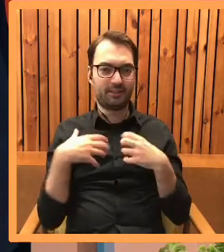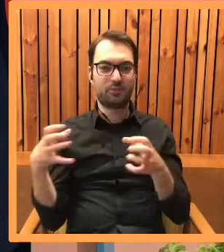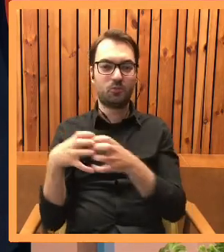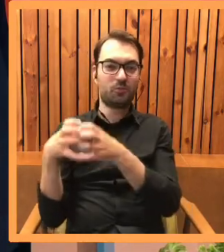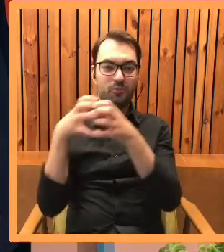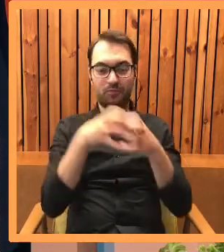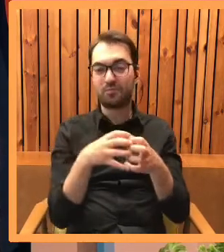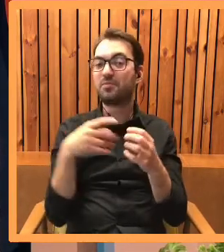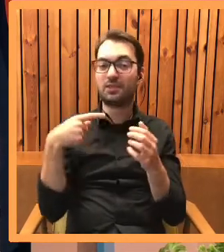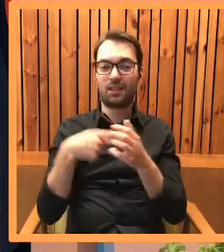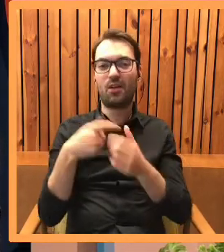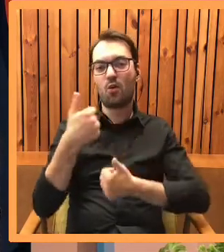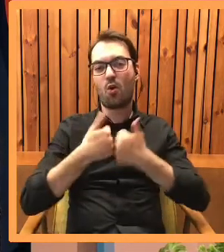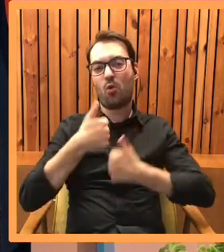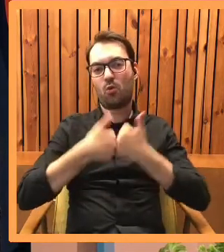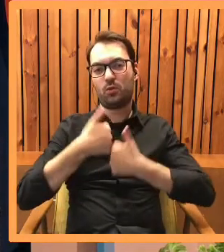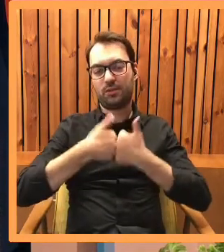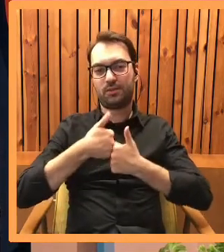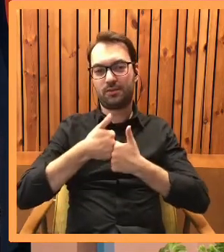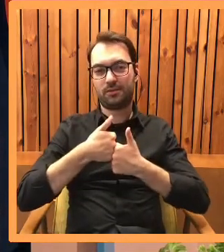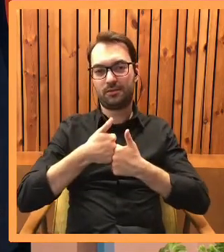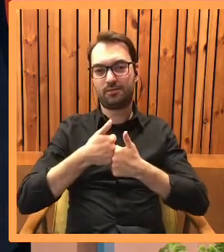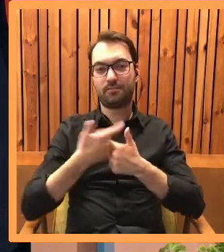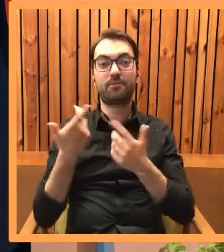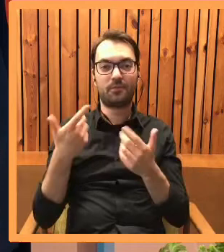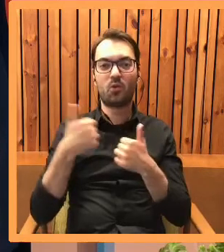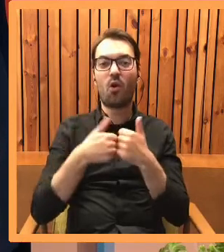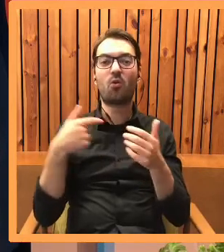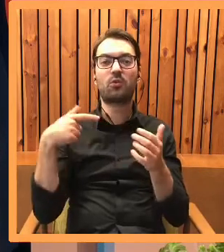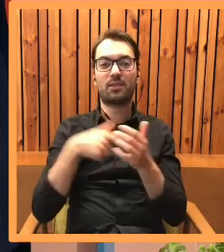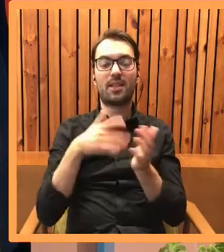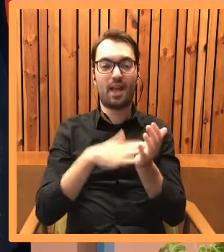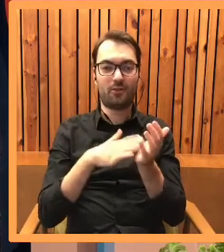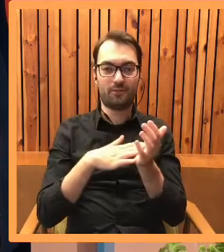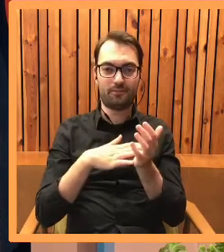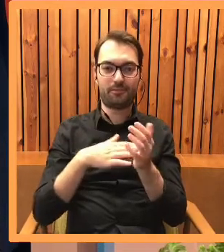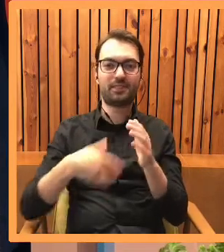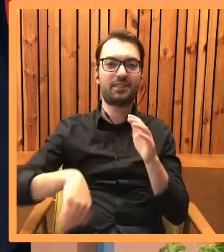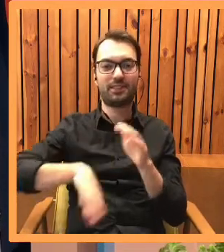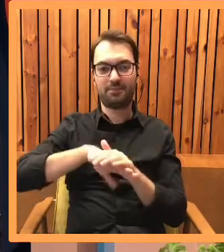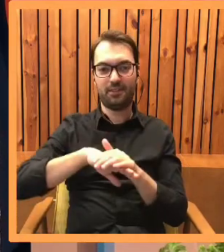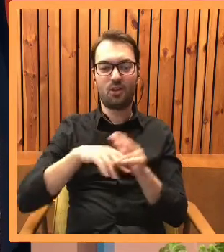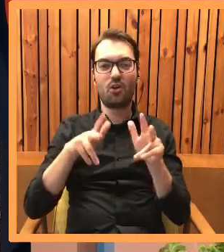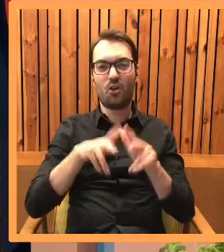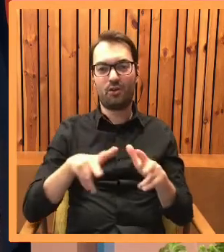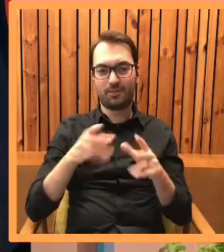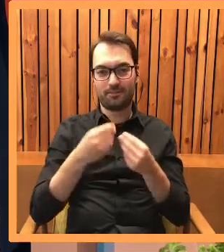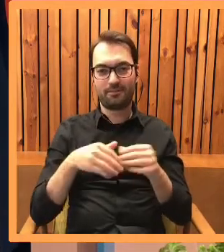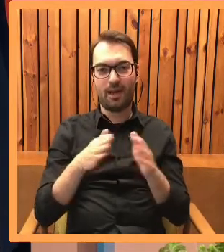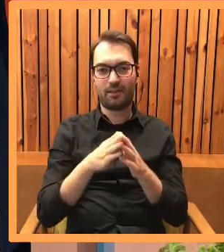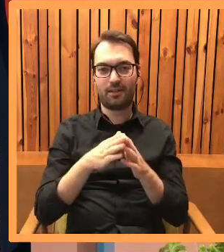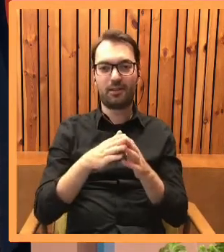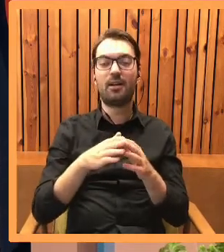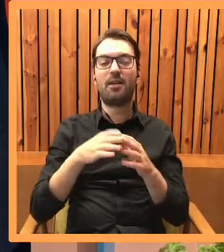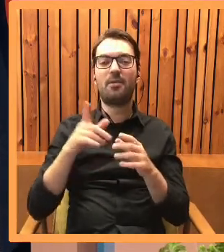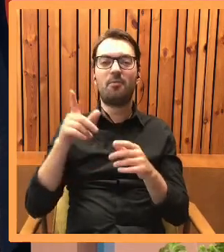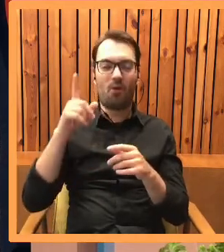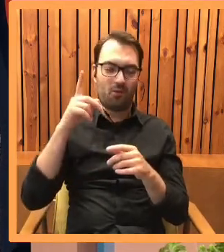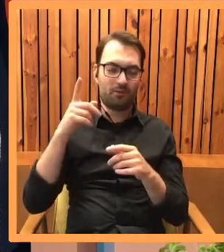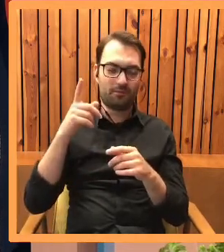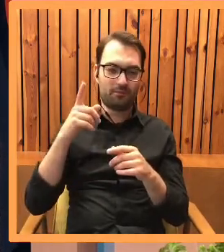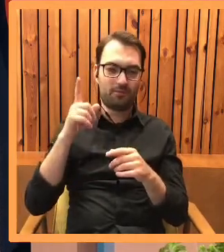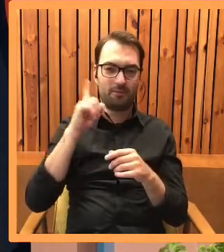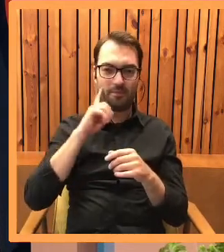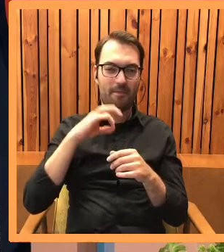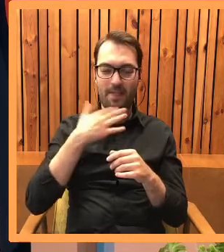walczą w konkursie, w którym nagrodą jest spadek po wspomnianym mężczyźnie, ponieważ nie ma rodziny, a nie chce swojego majątku przekazać państwu.